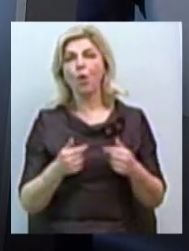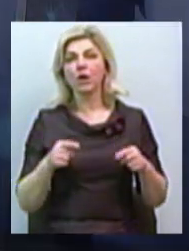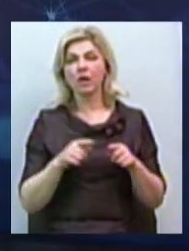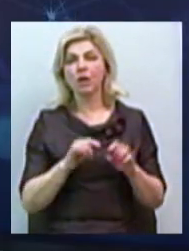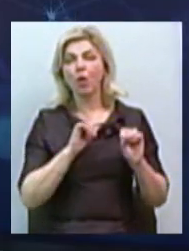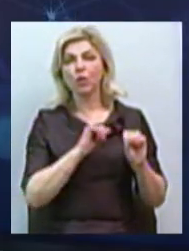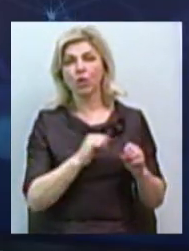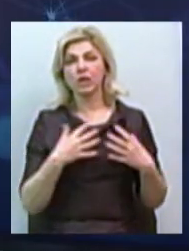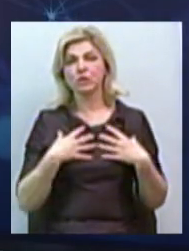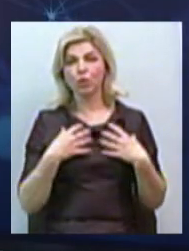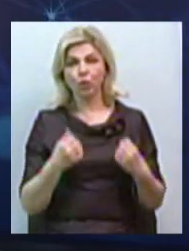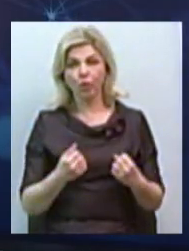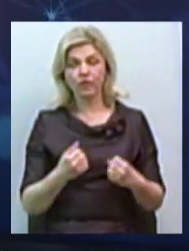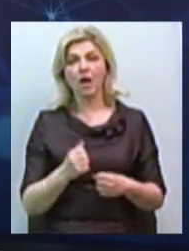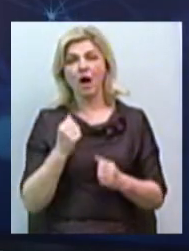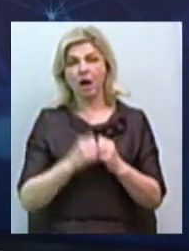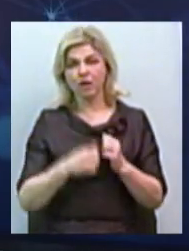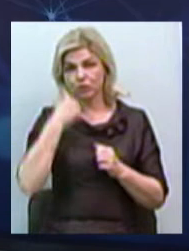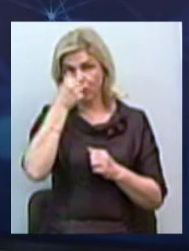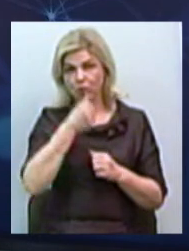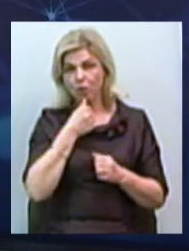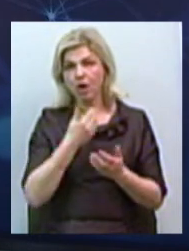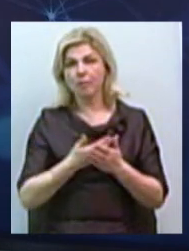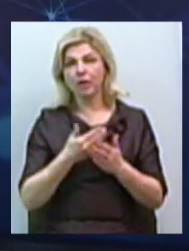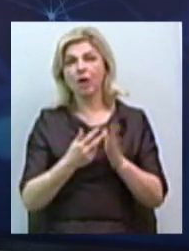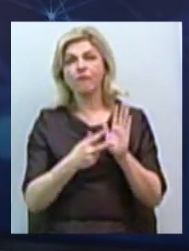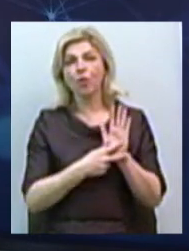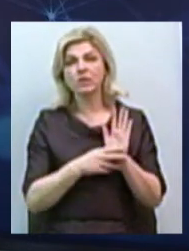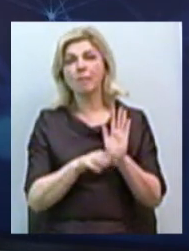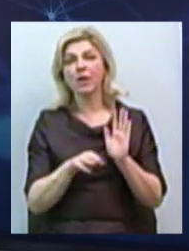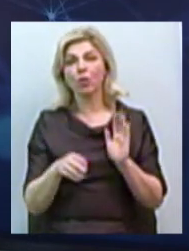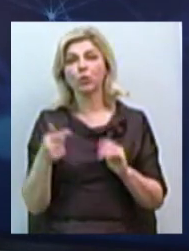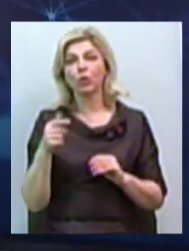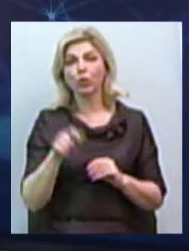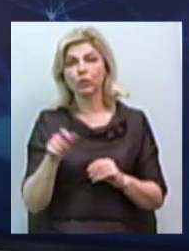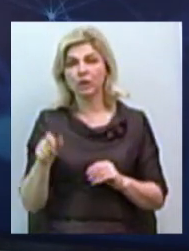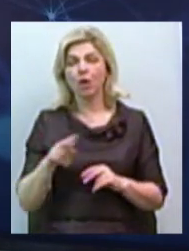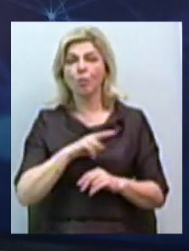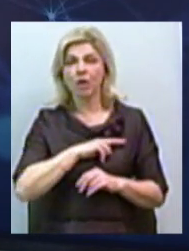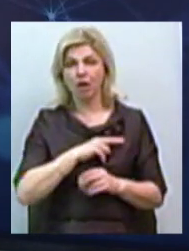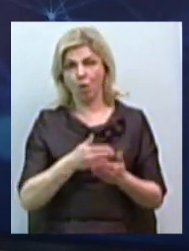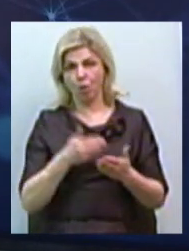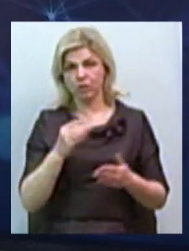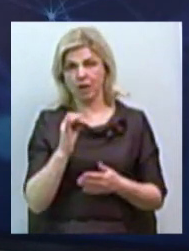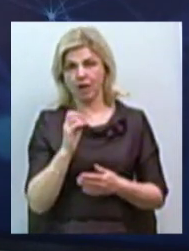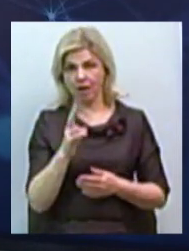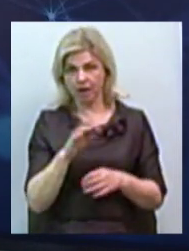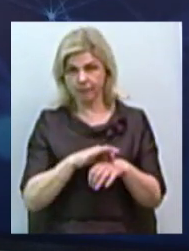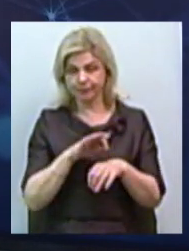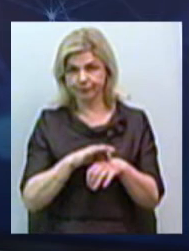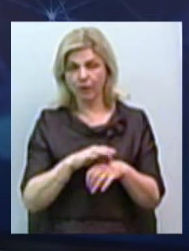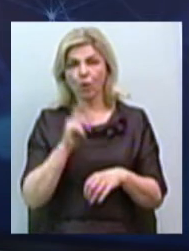охорони здоров'я, щороку понад восьми мільйонів людей помирають від раку. Україна